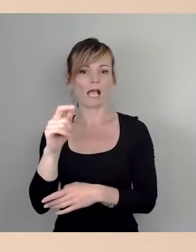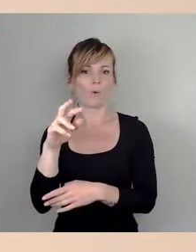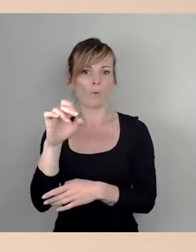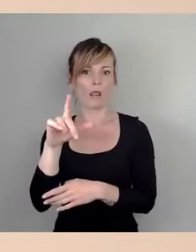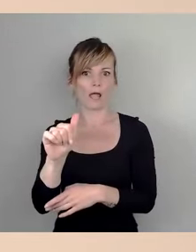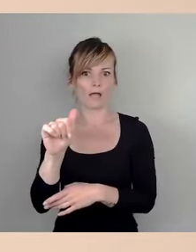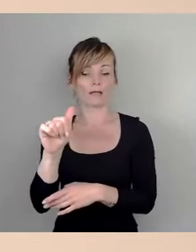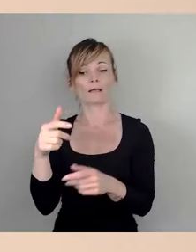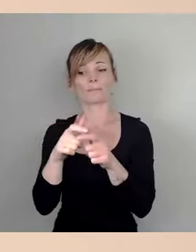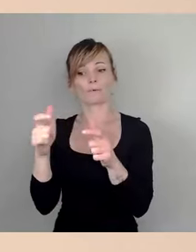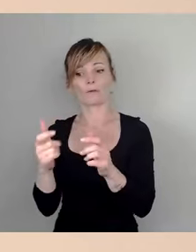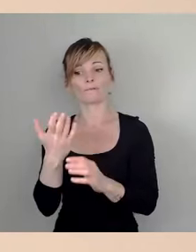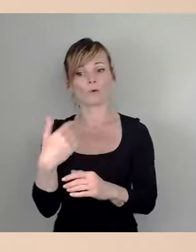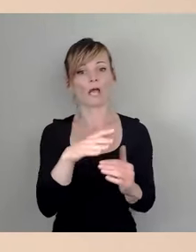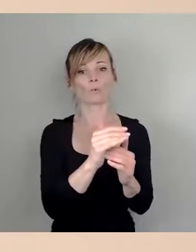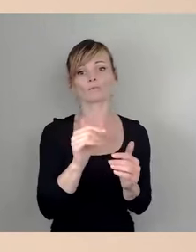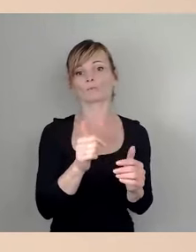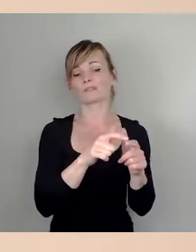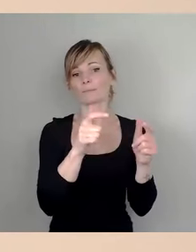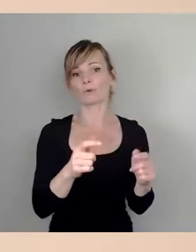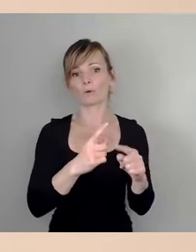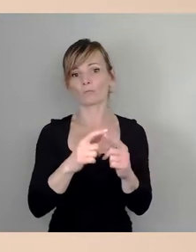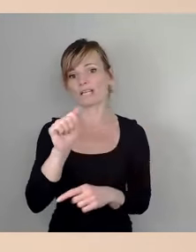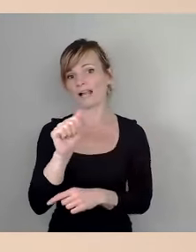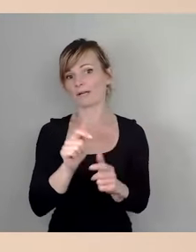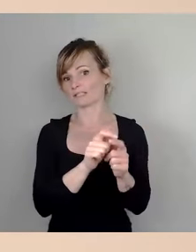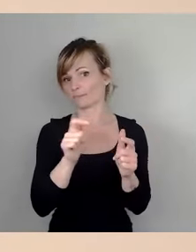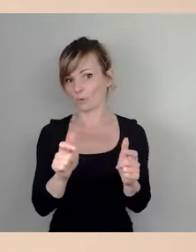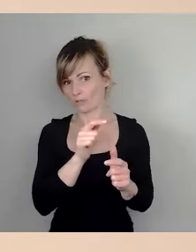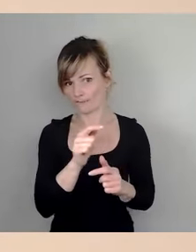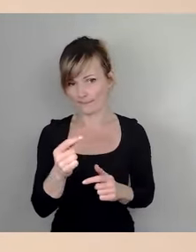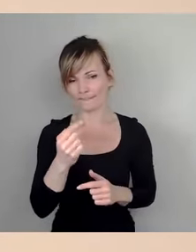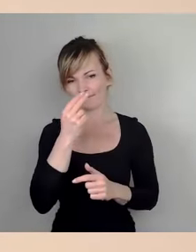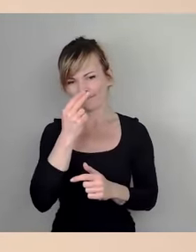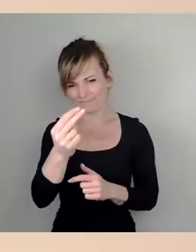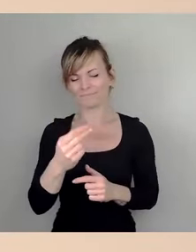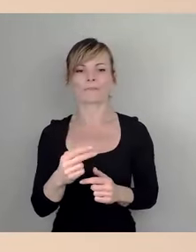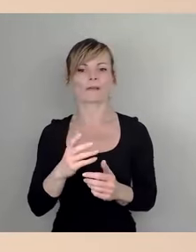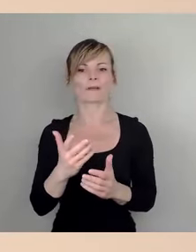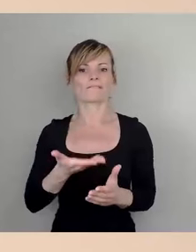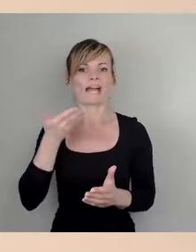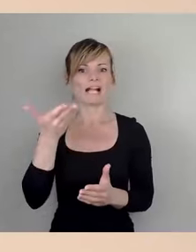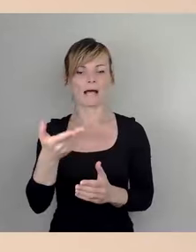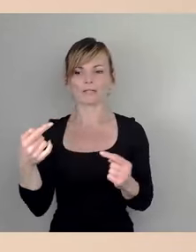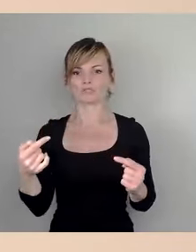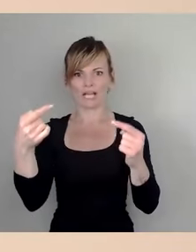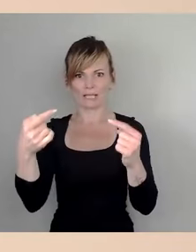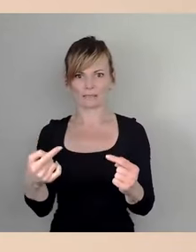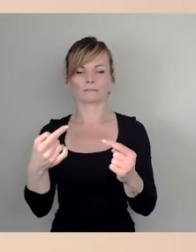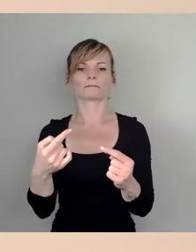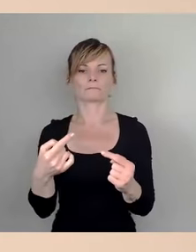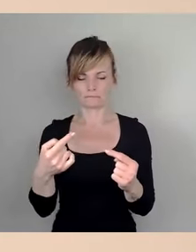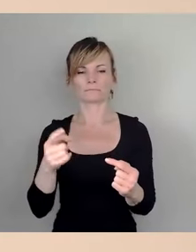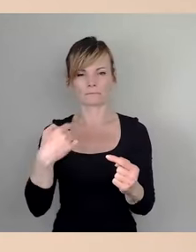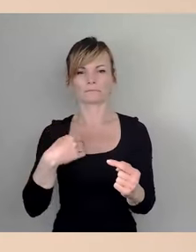Und ich gehe auch davon aus, mit Blick auf diesen dauernden Vergabestreit, wir 2025 auch wieder beim Blauen Wunder weitermachen können.